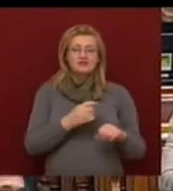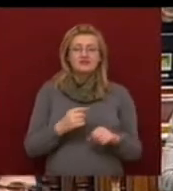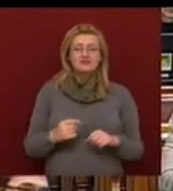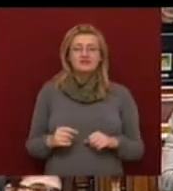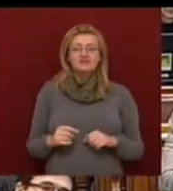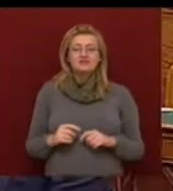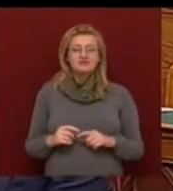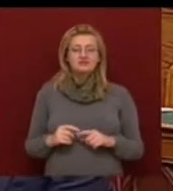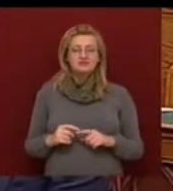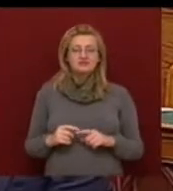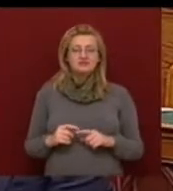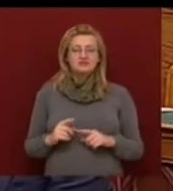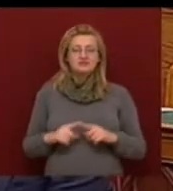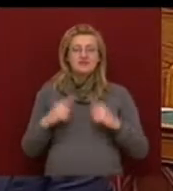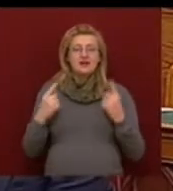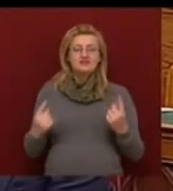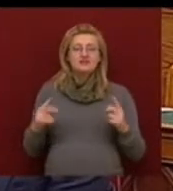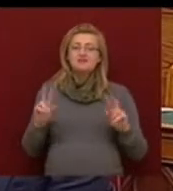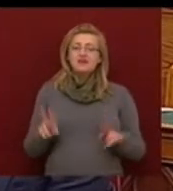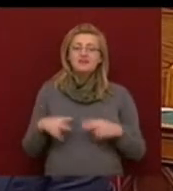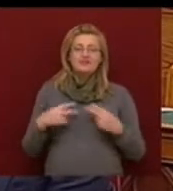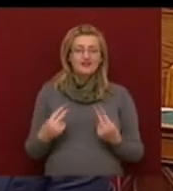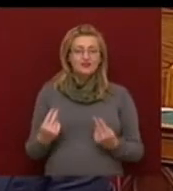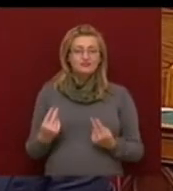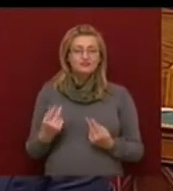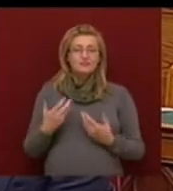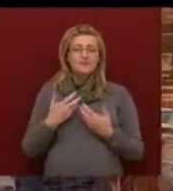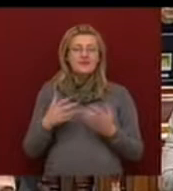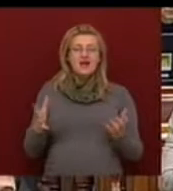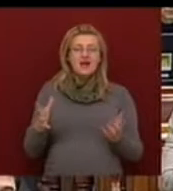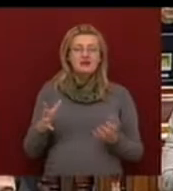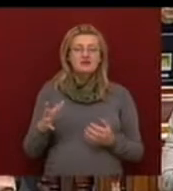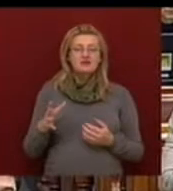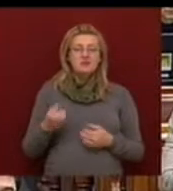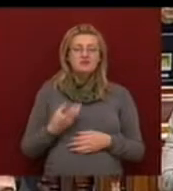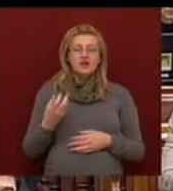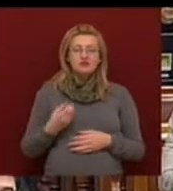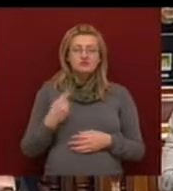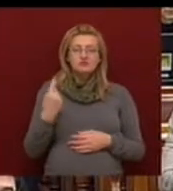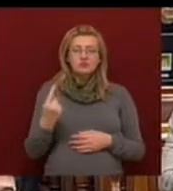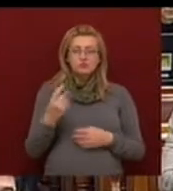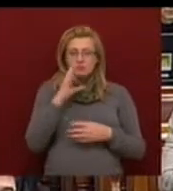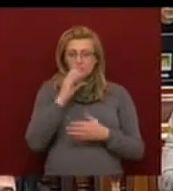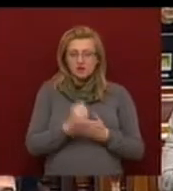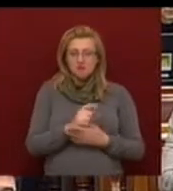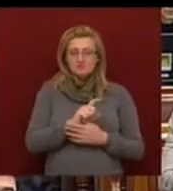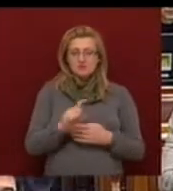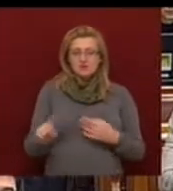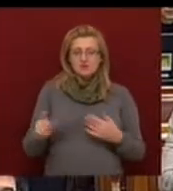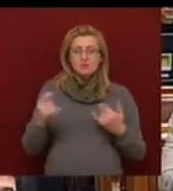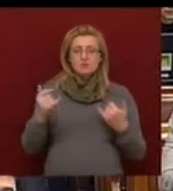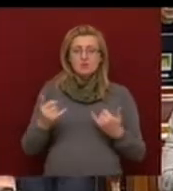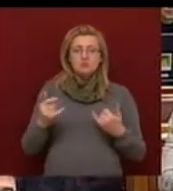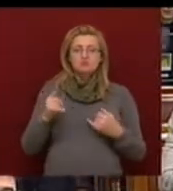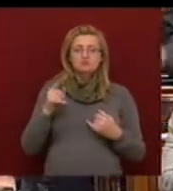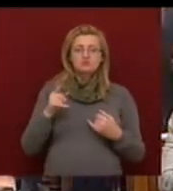Másrészt nem lehetünk kárőrvendőek azért, mert az önök kudarca folytás tort ül